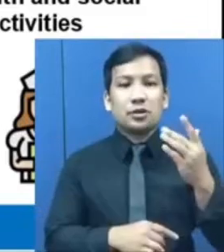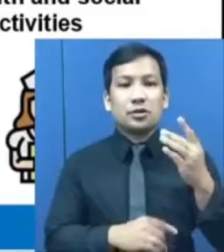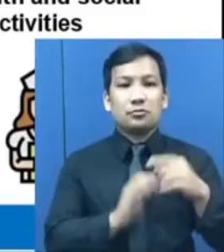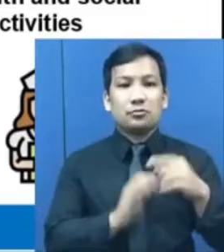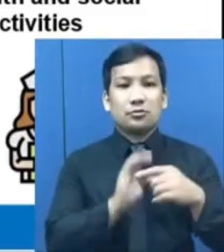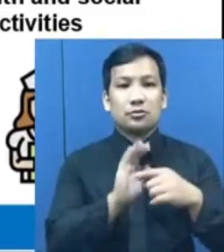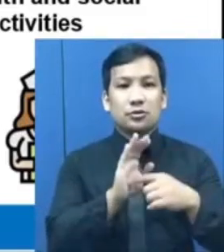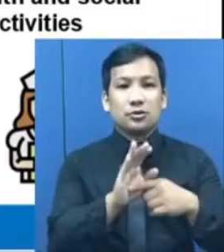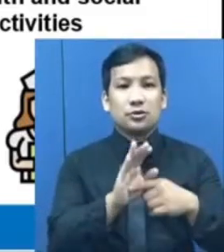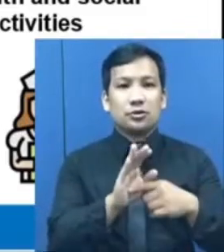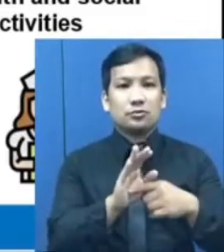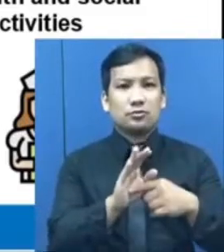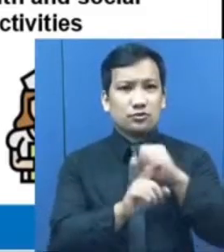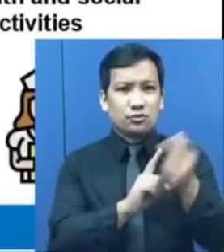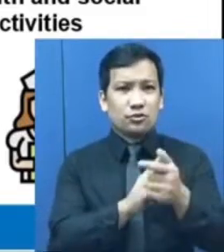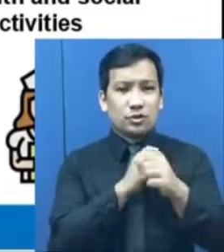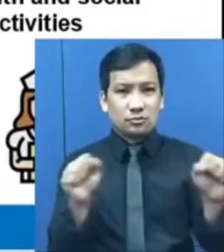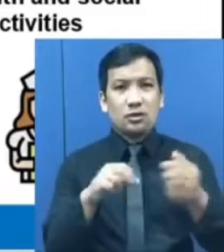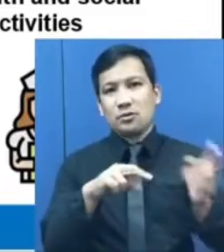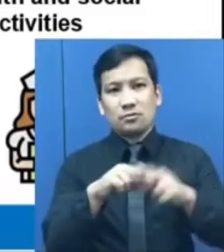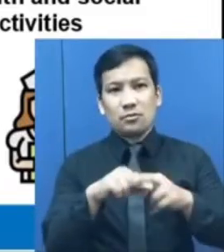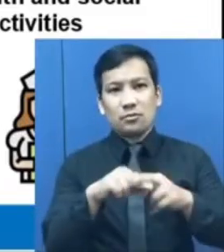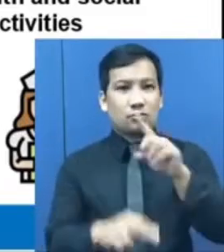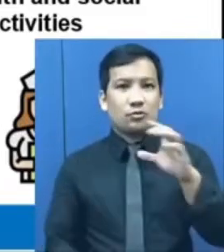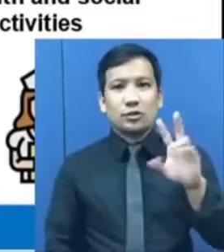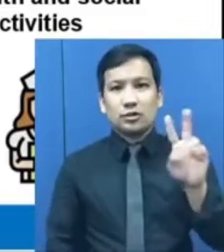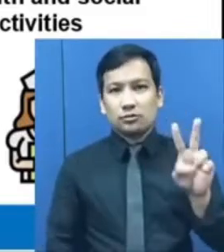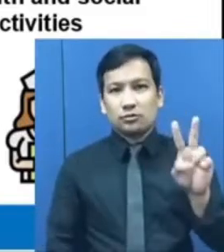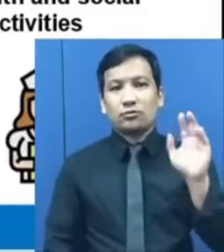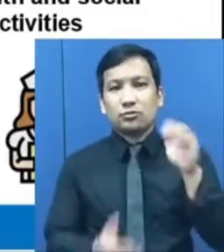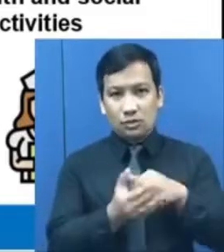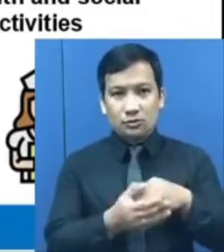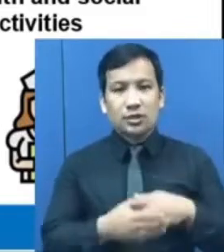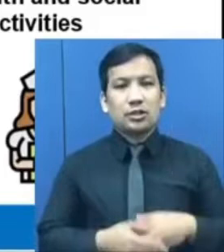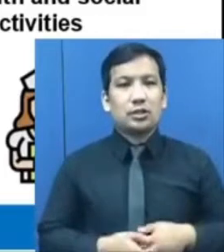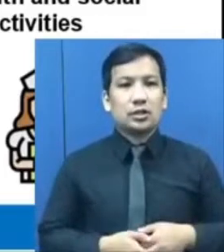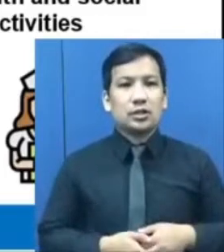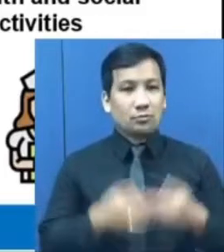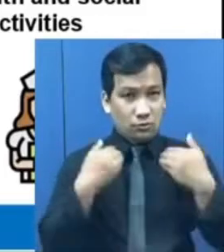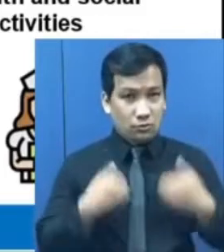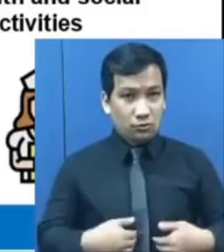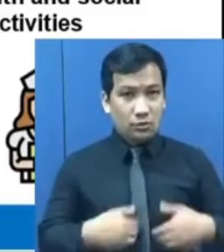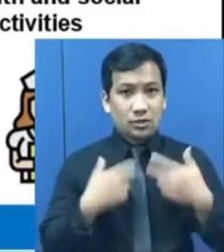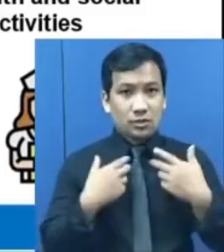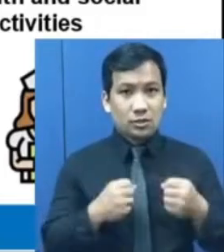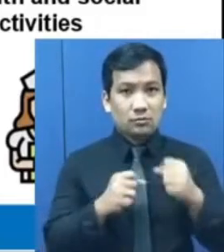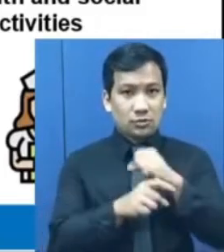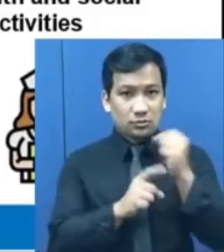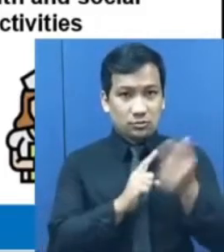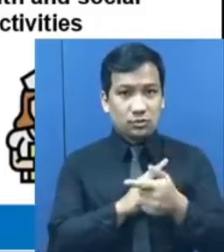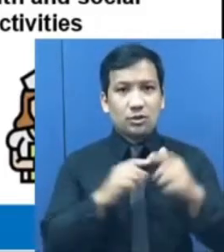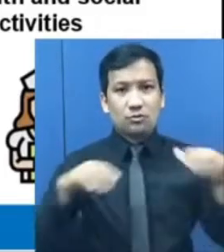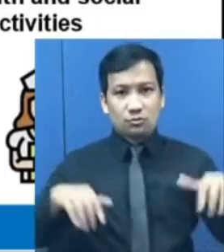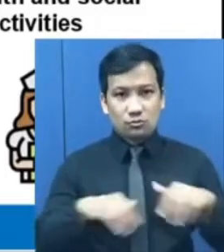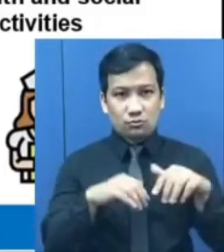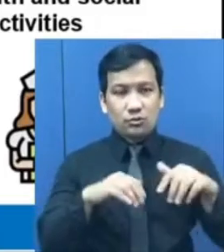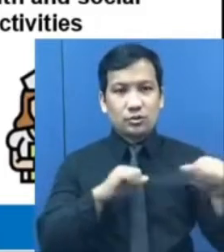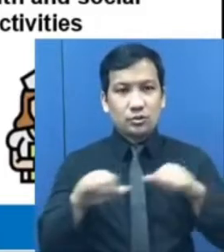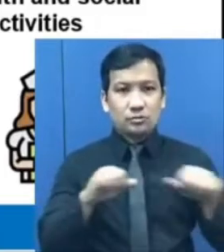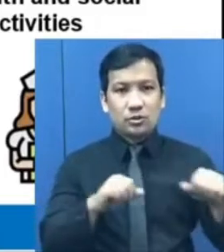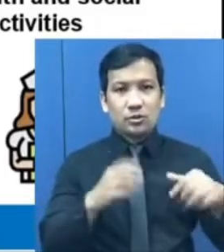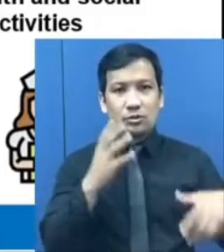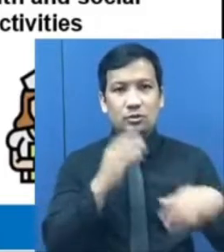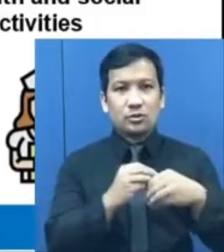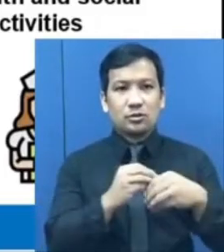Social Security may dagdag na 102,000. At Human Health and Social Work Activities plus